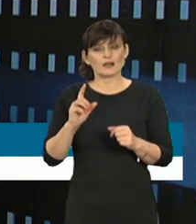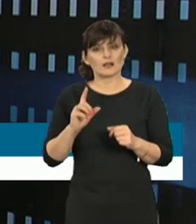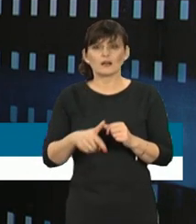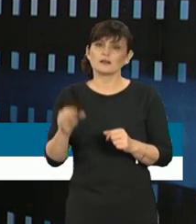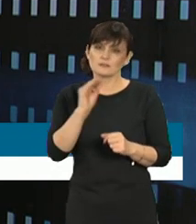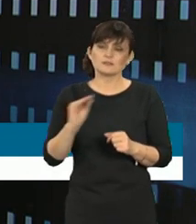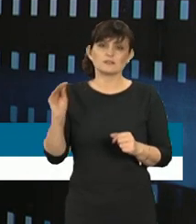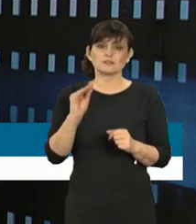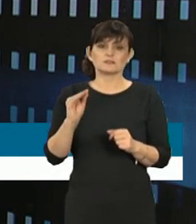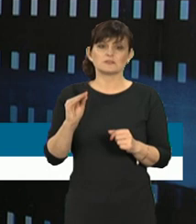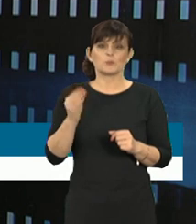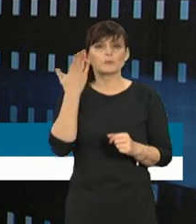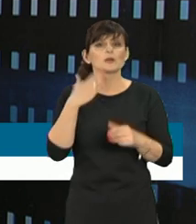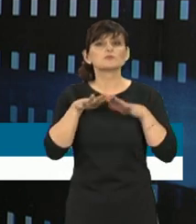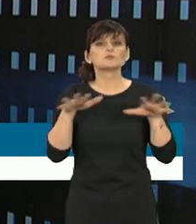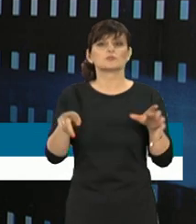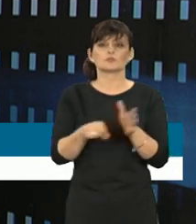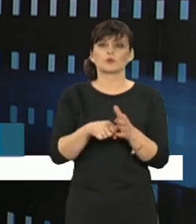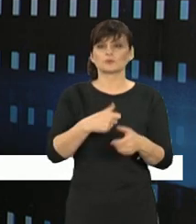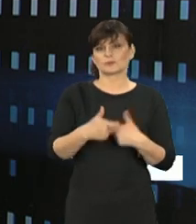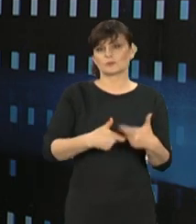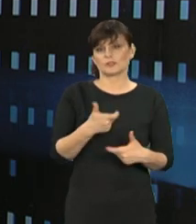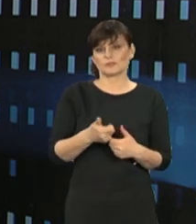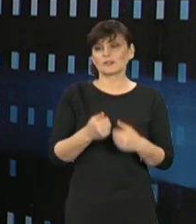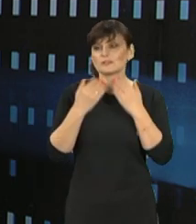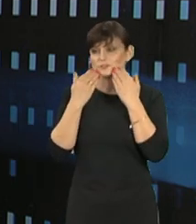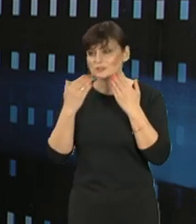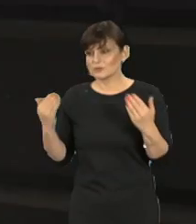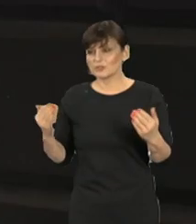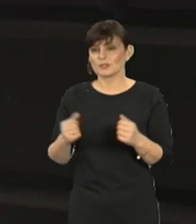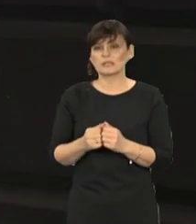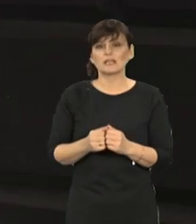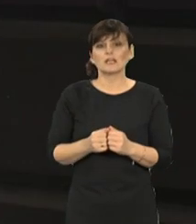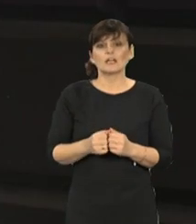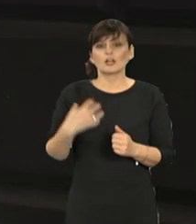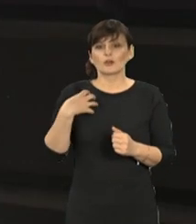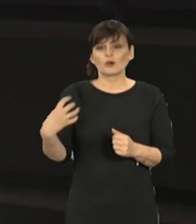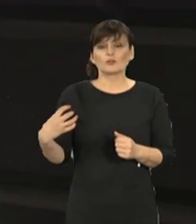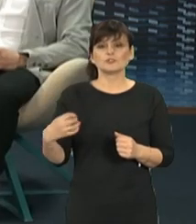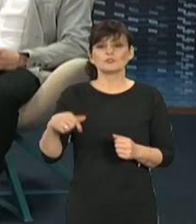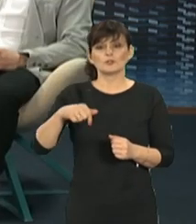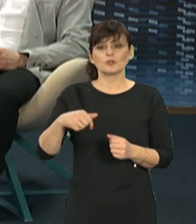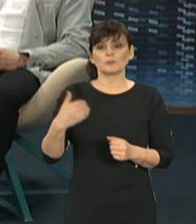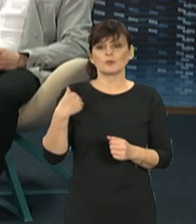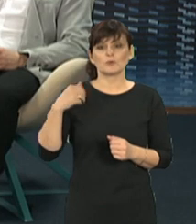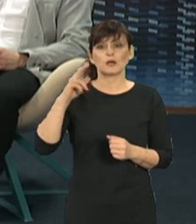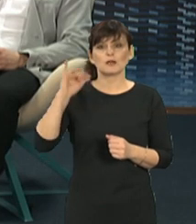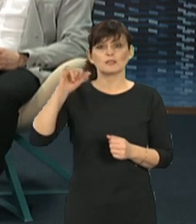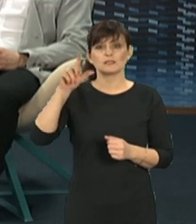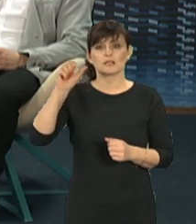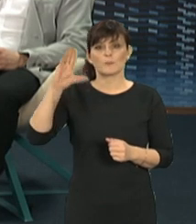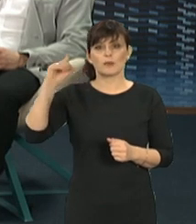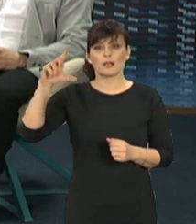ale jeszcze jest mnóstwo do zrobienia. Dziękujemy. W takim razie gościem studia była Pani